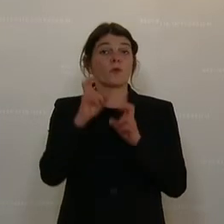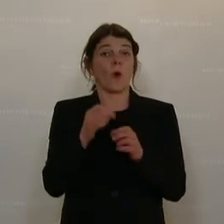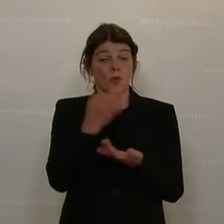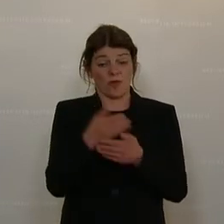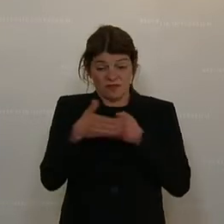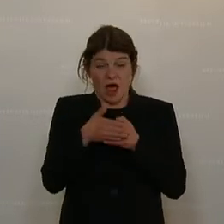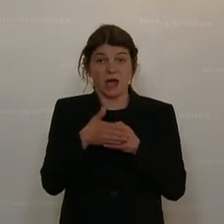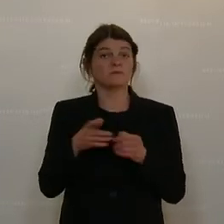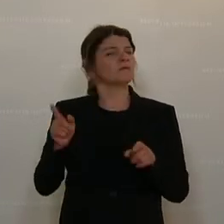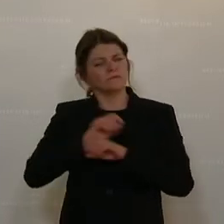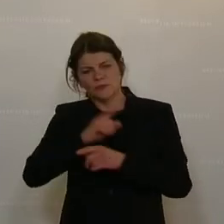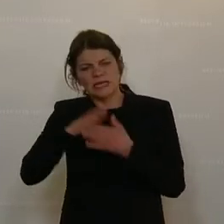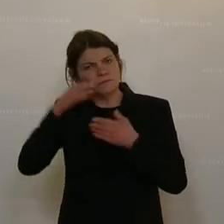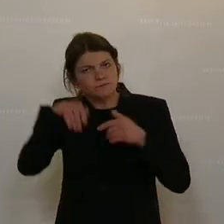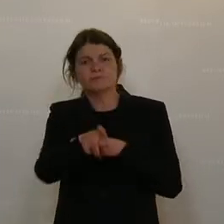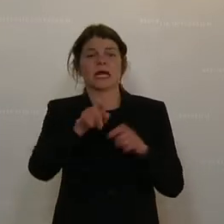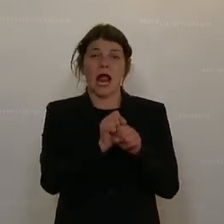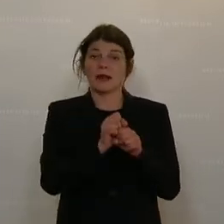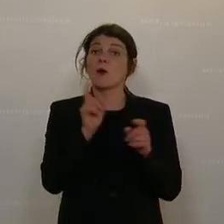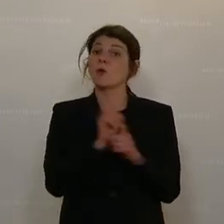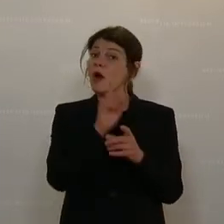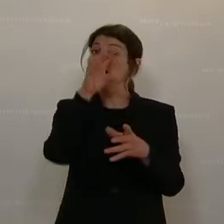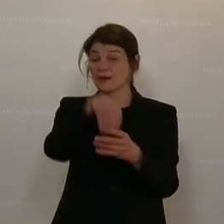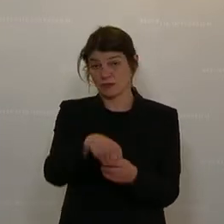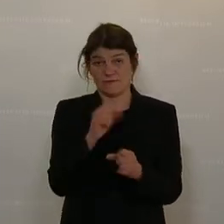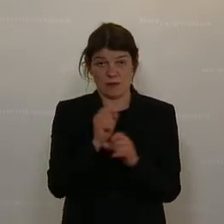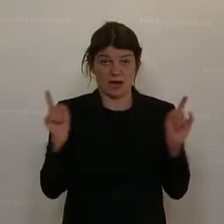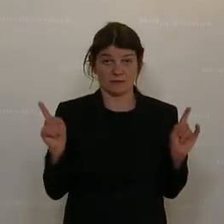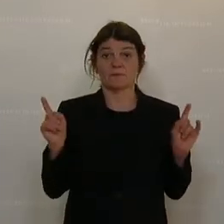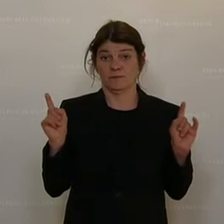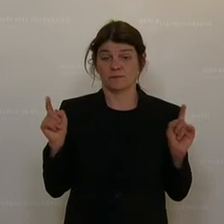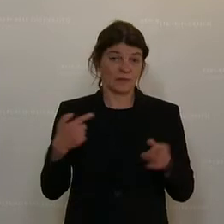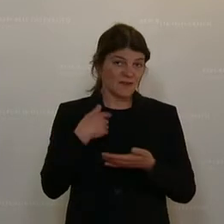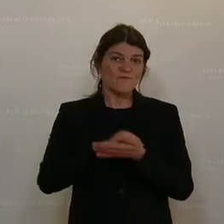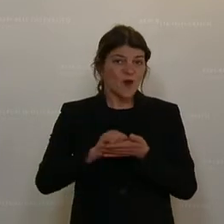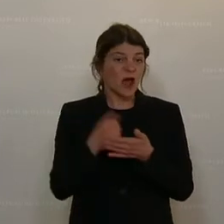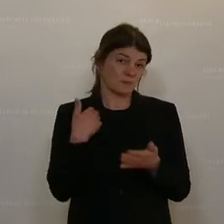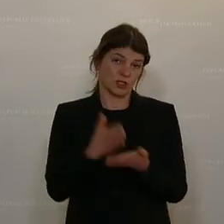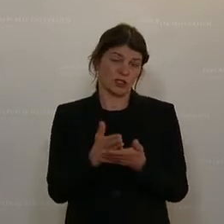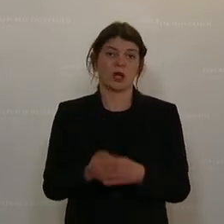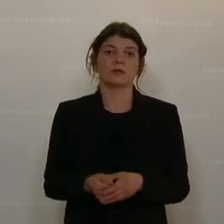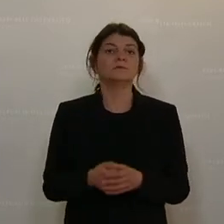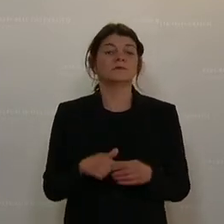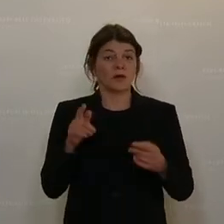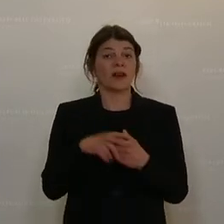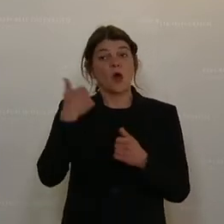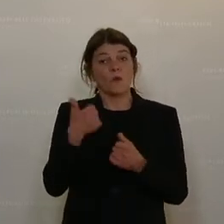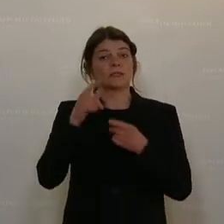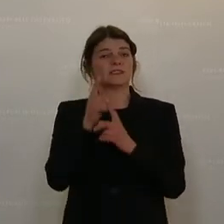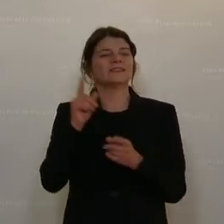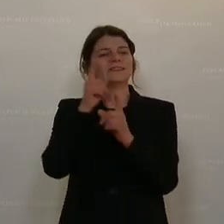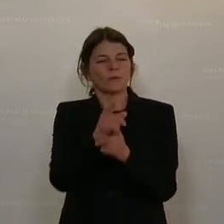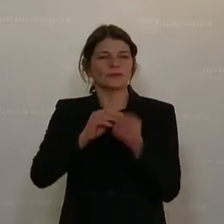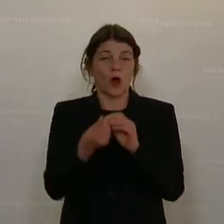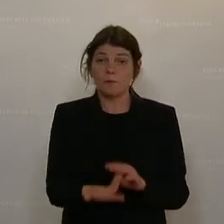wohnortnahe, niederschwellig und vor allem inklusiv ausgestaltet werden. Und ich freue mich, dass wir mit den One-Stop-Shops bei diesem